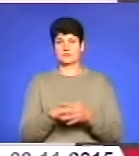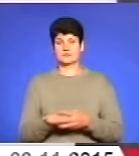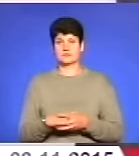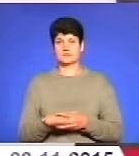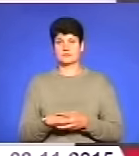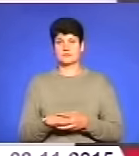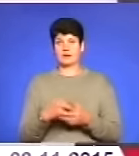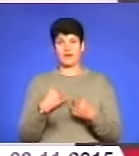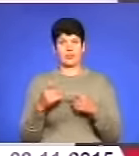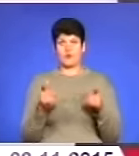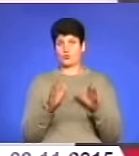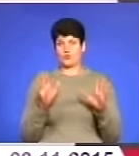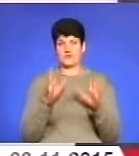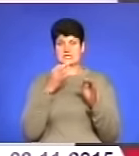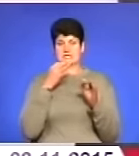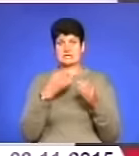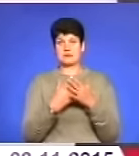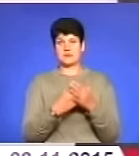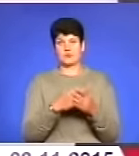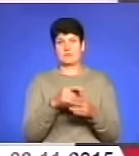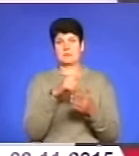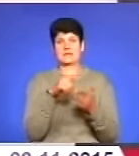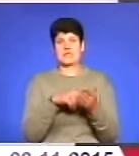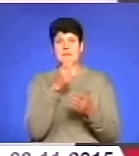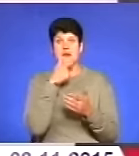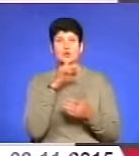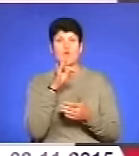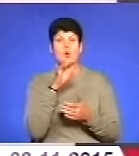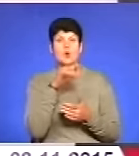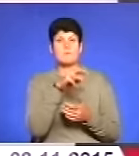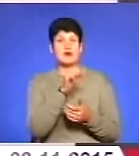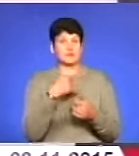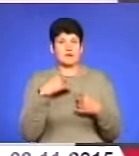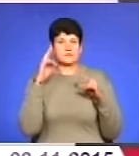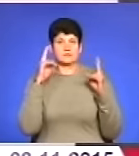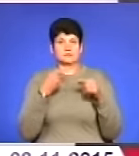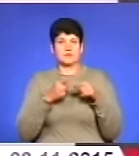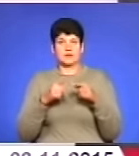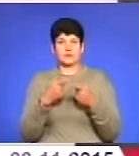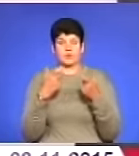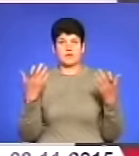Я не готовий сказати. Це, напевне, питання до пана Романа. Точно не це. Я не володію цією інформацією.